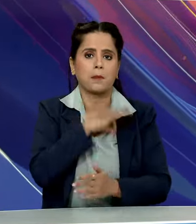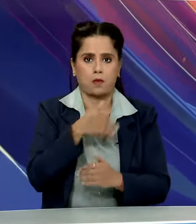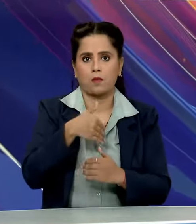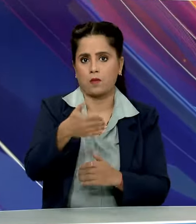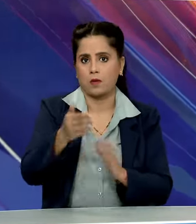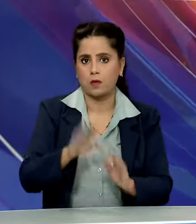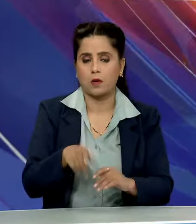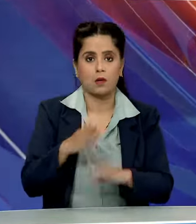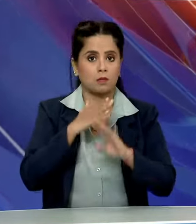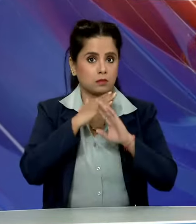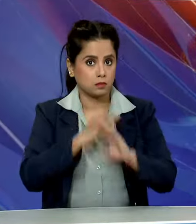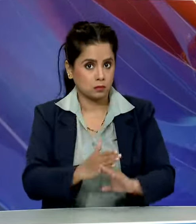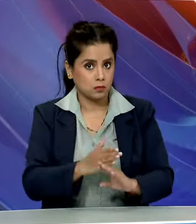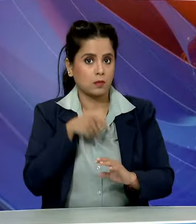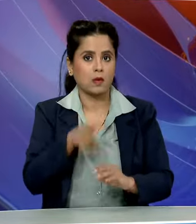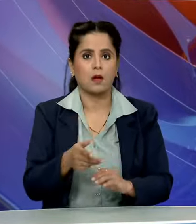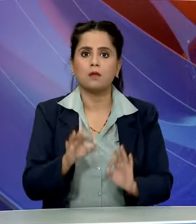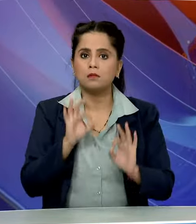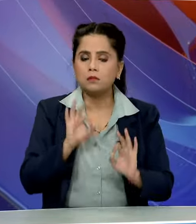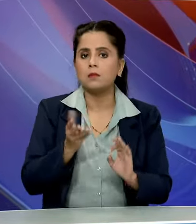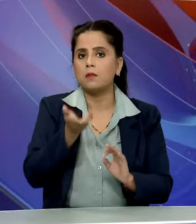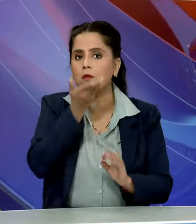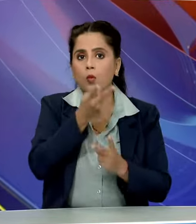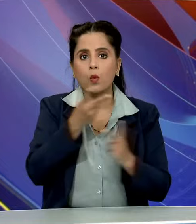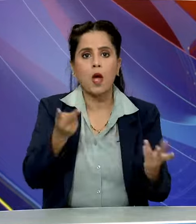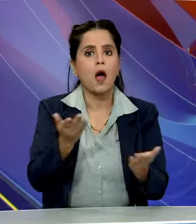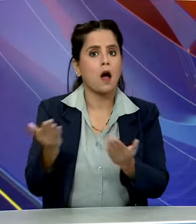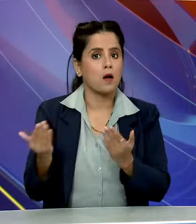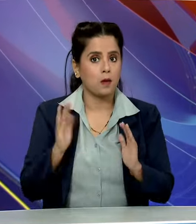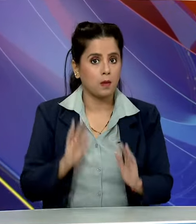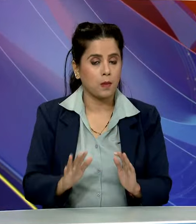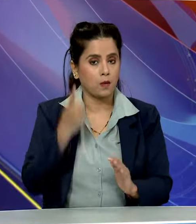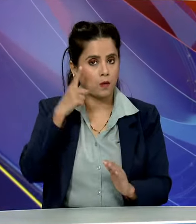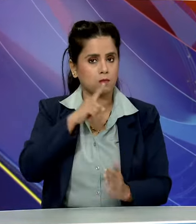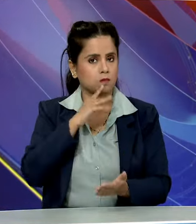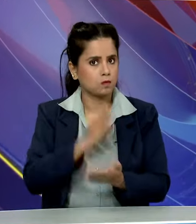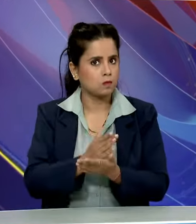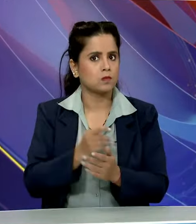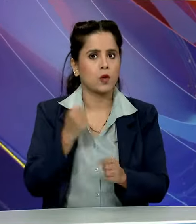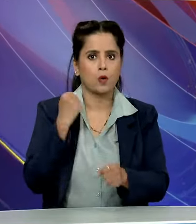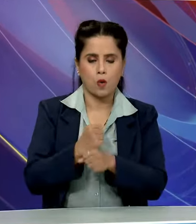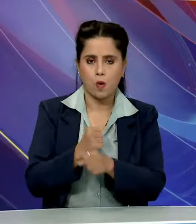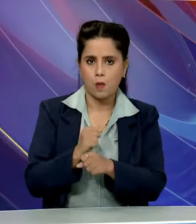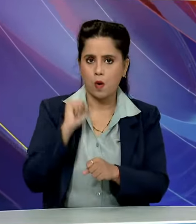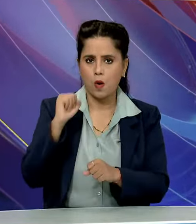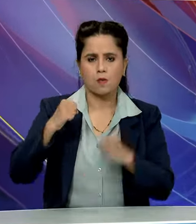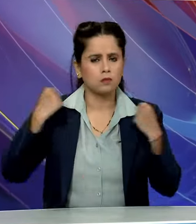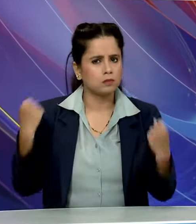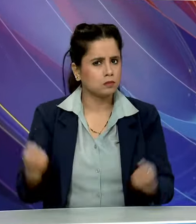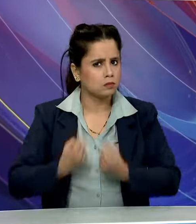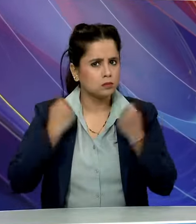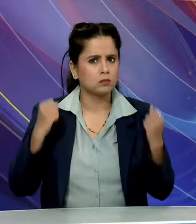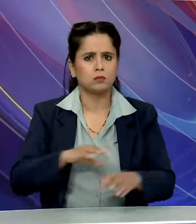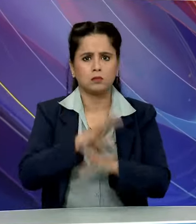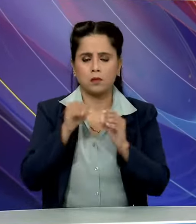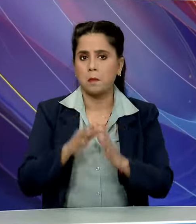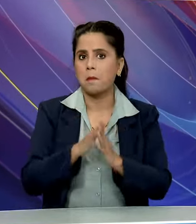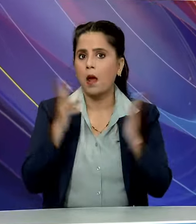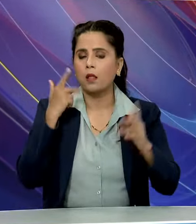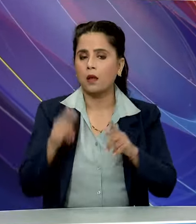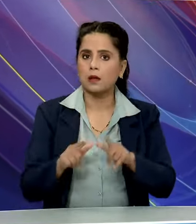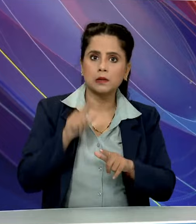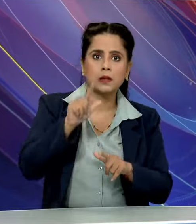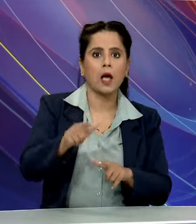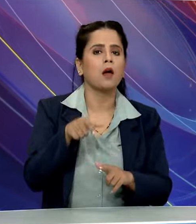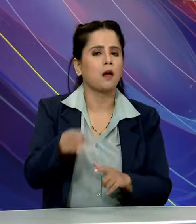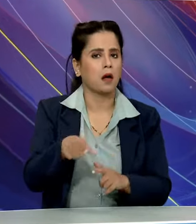सुरक्षित और परियात पेजल उपलब्धता सुनिश्चित करने के सरकार के प्रियासों के तहत इसे बड़ी पहल भी